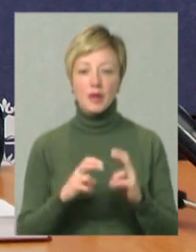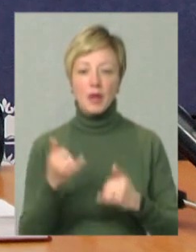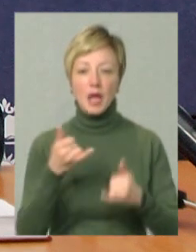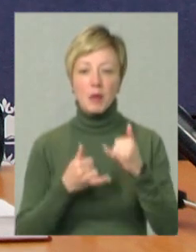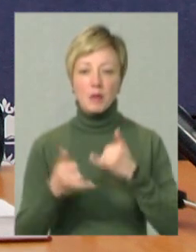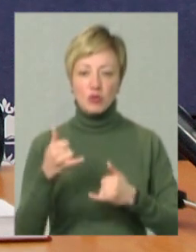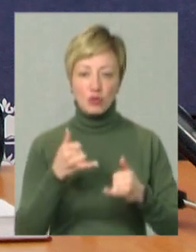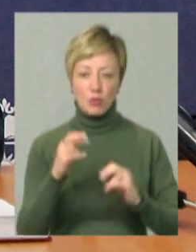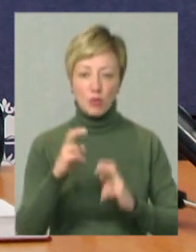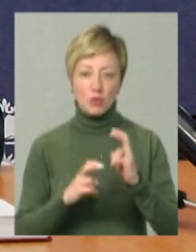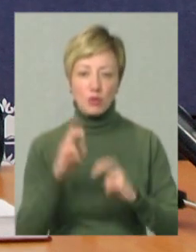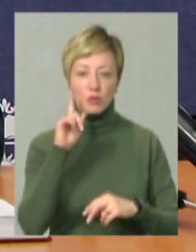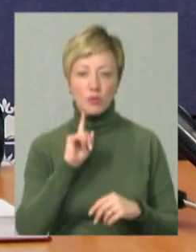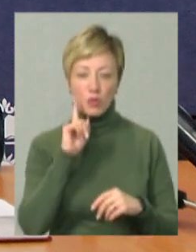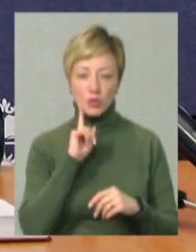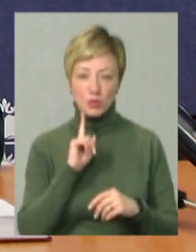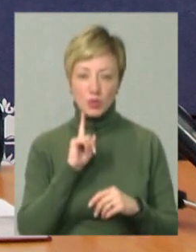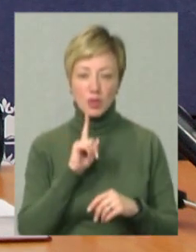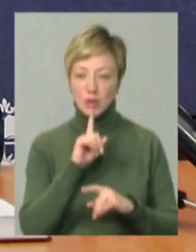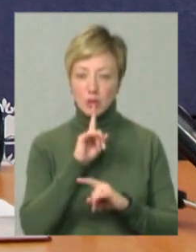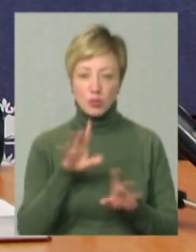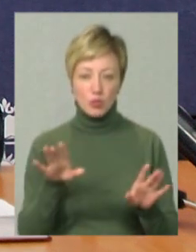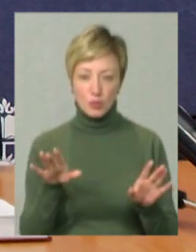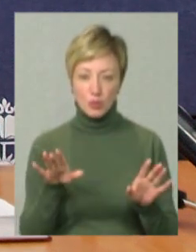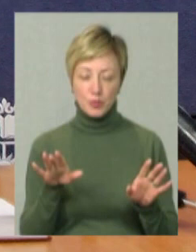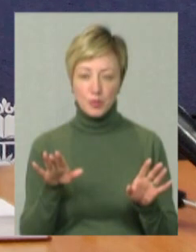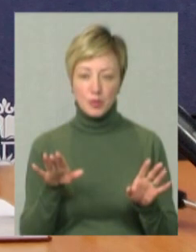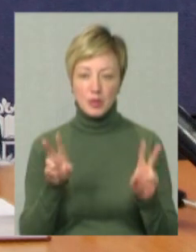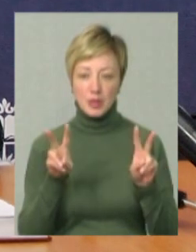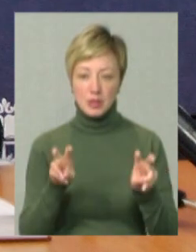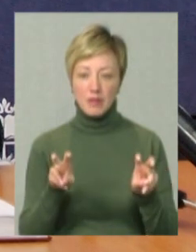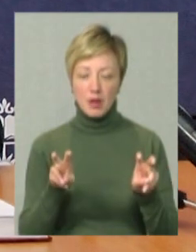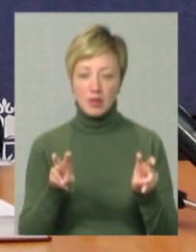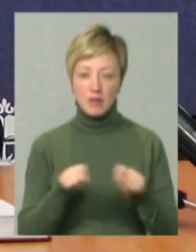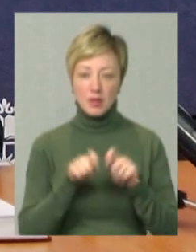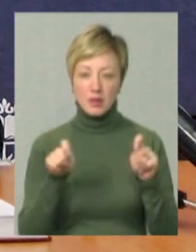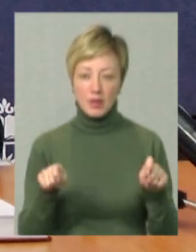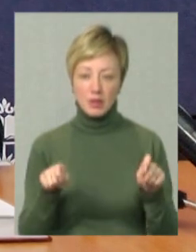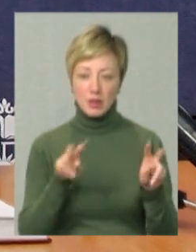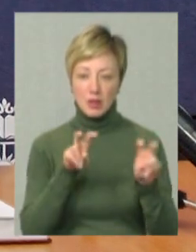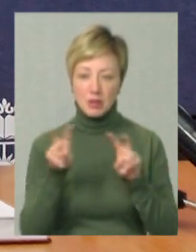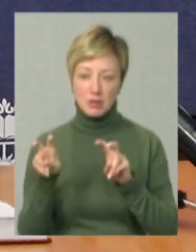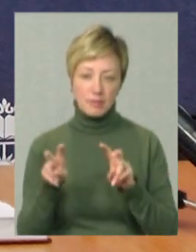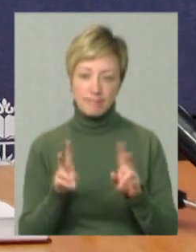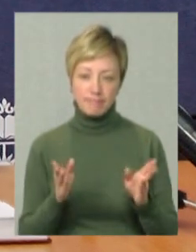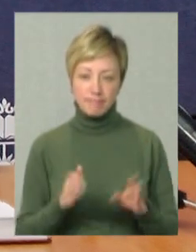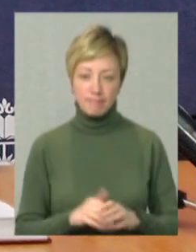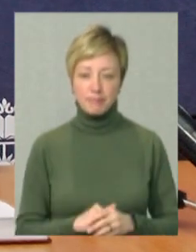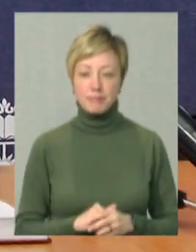хімічної промисловості. Поки що не будемо відкривати найменування,